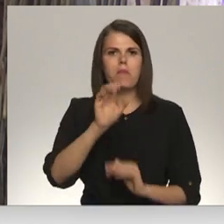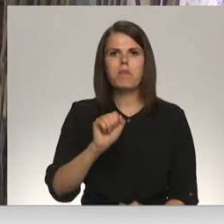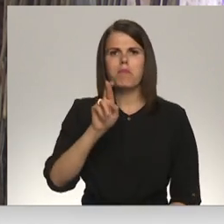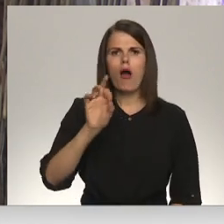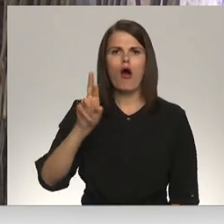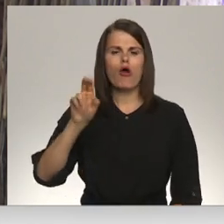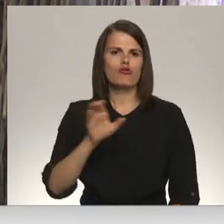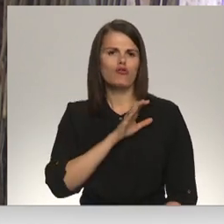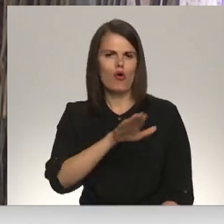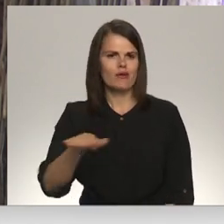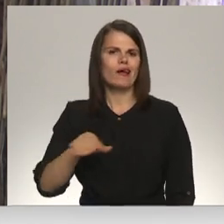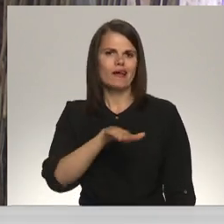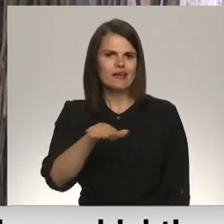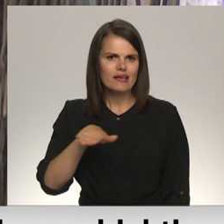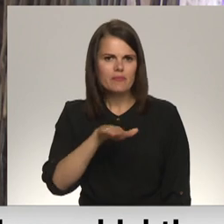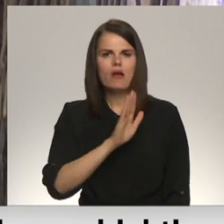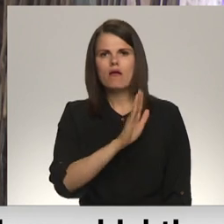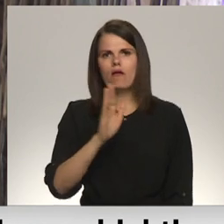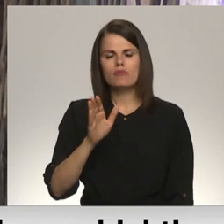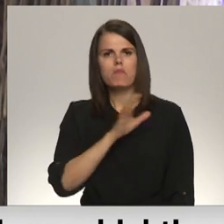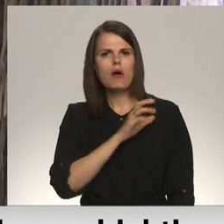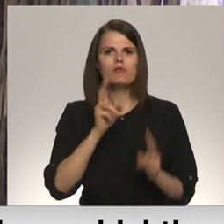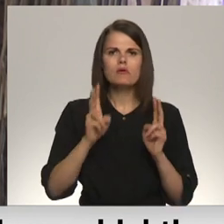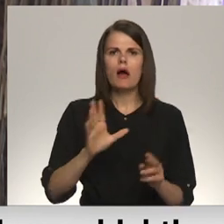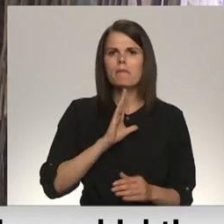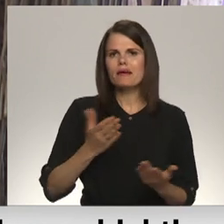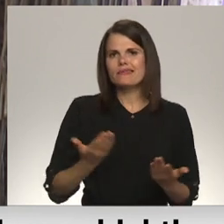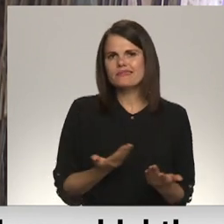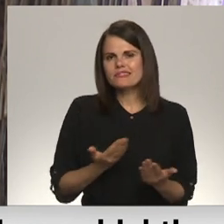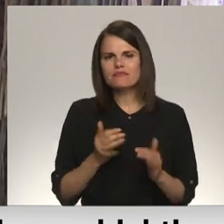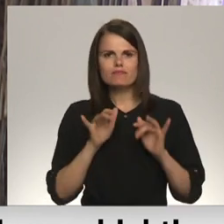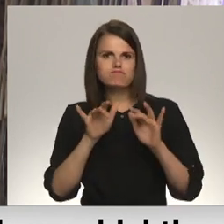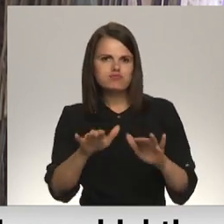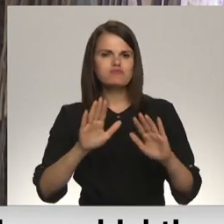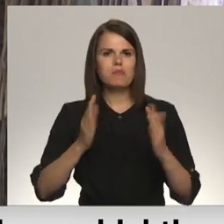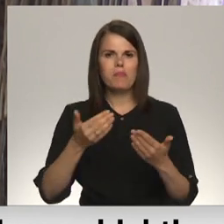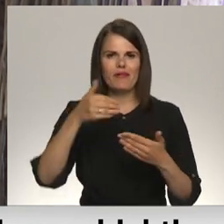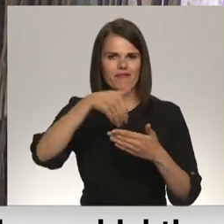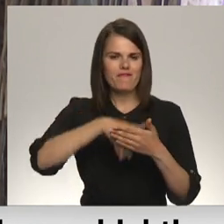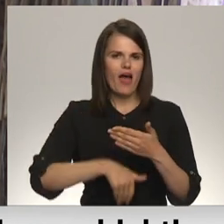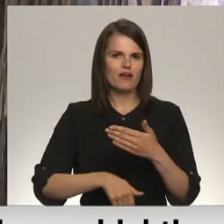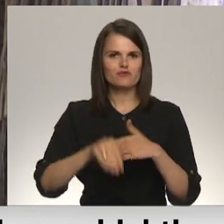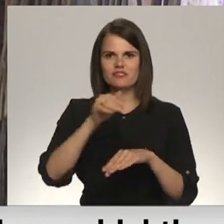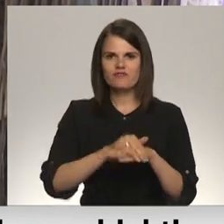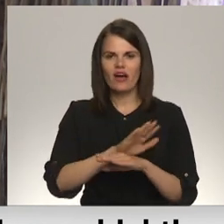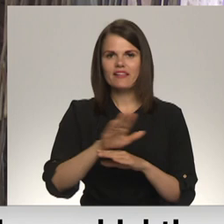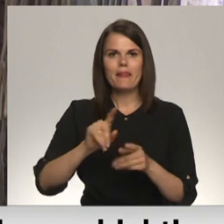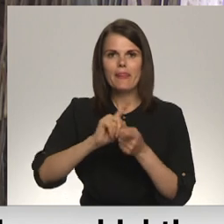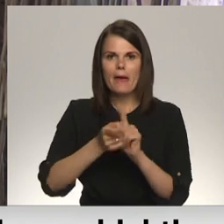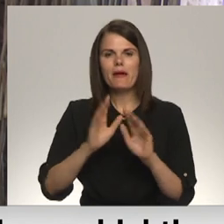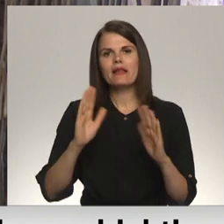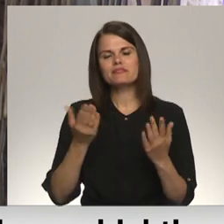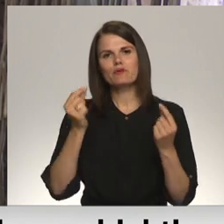šo laiku, kā katram baronam ir gājis. Bet, protams, ka vēsturs fakti nemainās, bet mainīsies šī